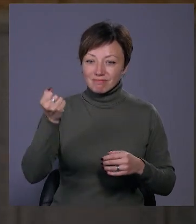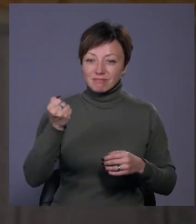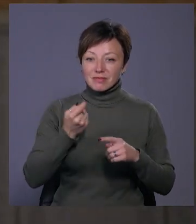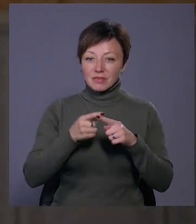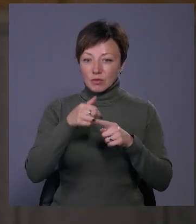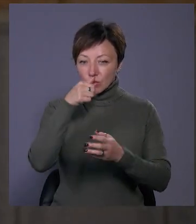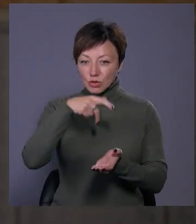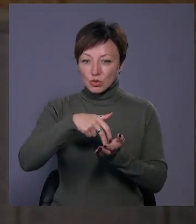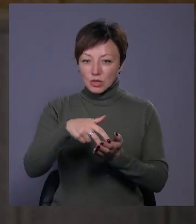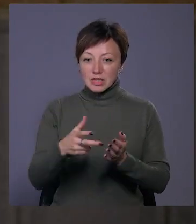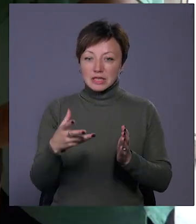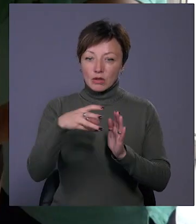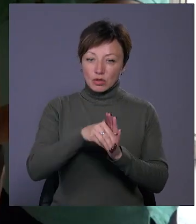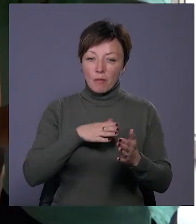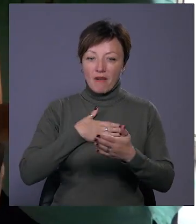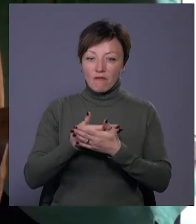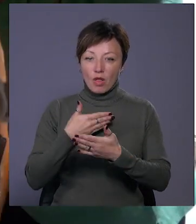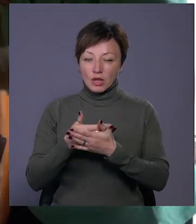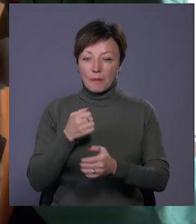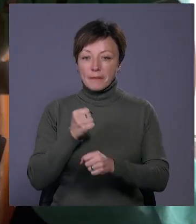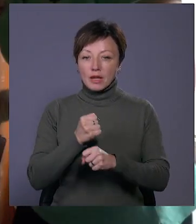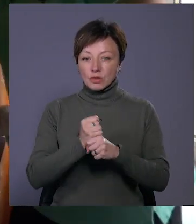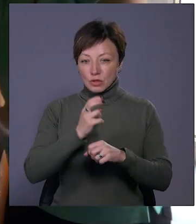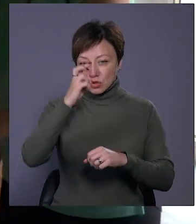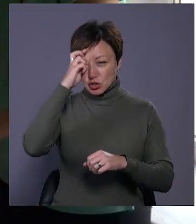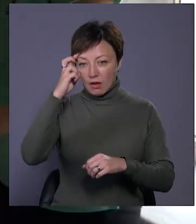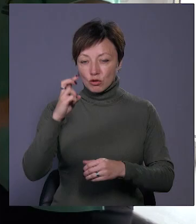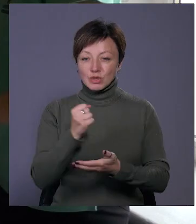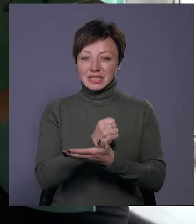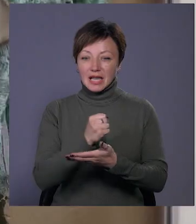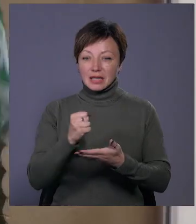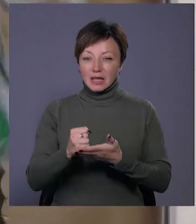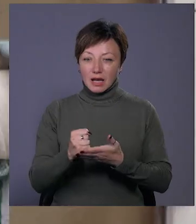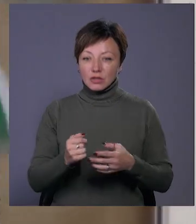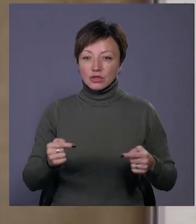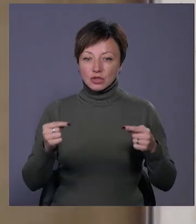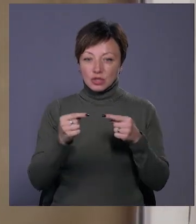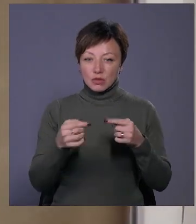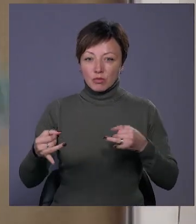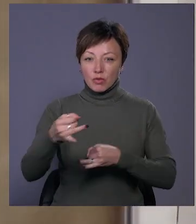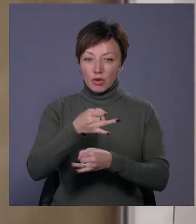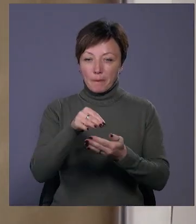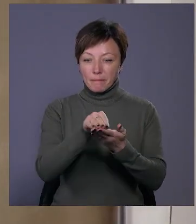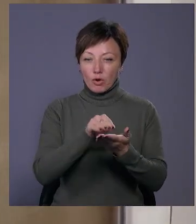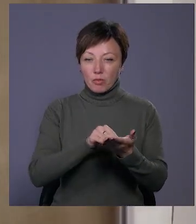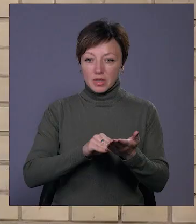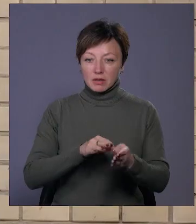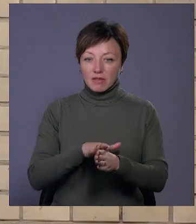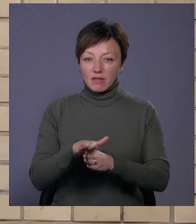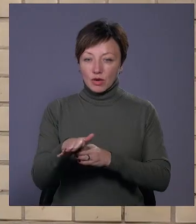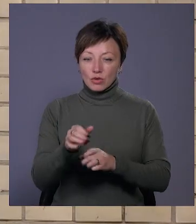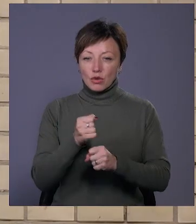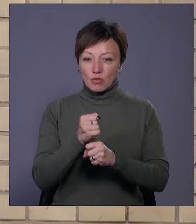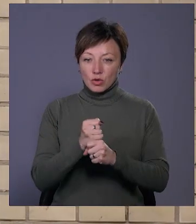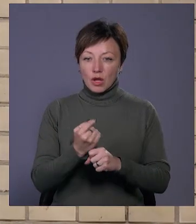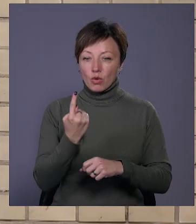дойти, тому ми залучаємо волонтерів. Ми працюємо по державному стандарту, це чіткі проговорювання, прописування виконаної роботи.